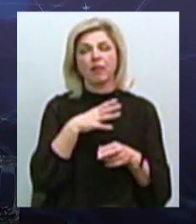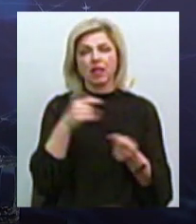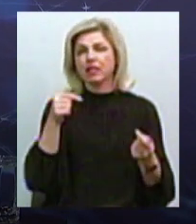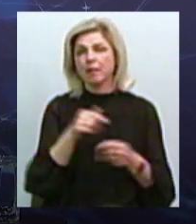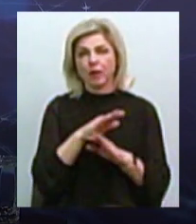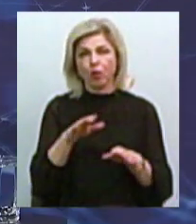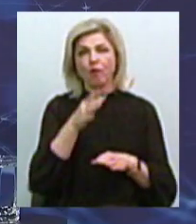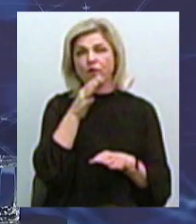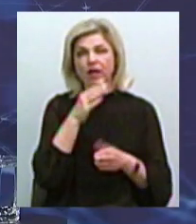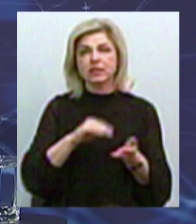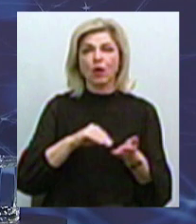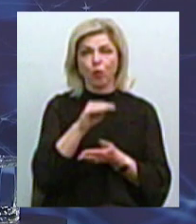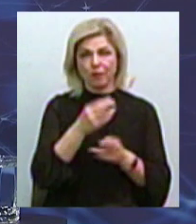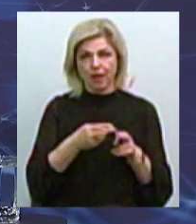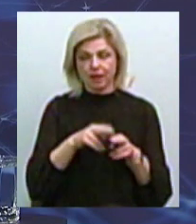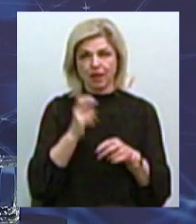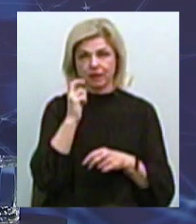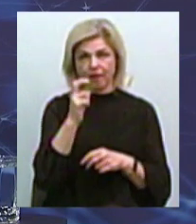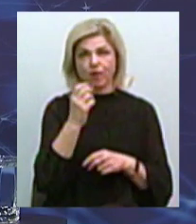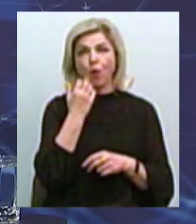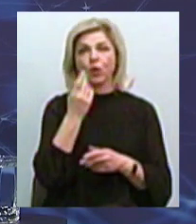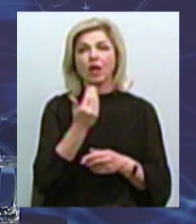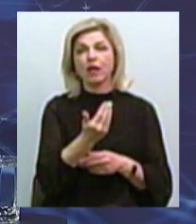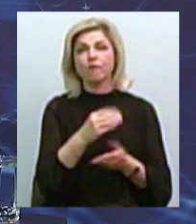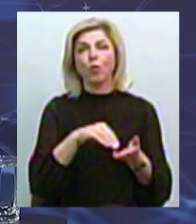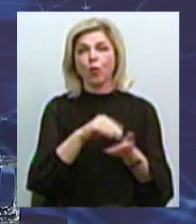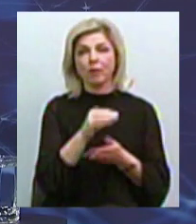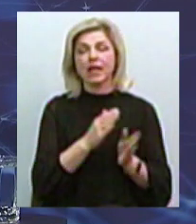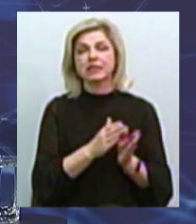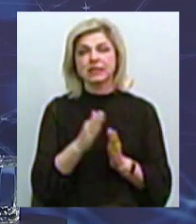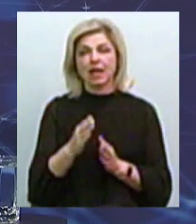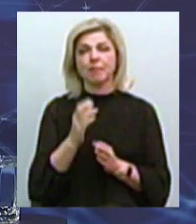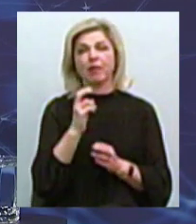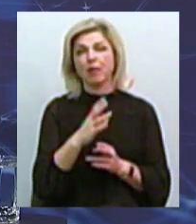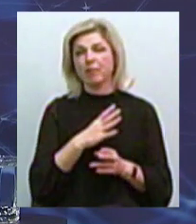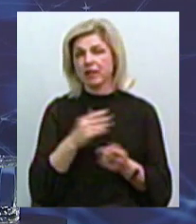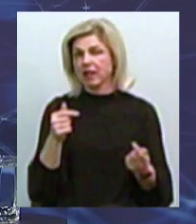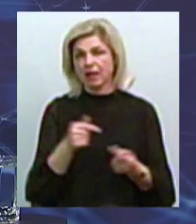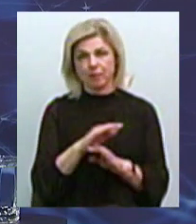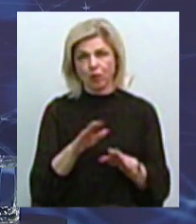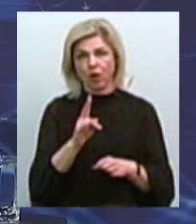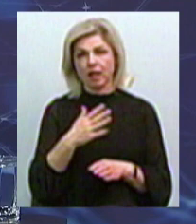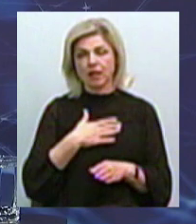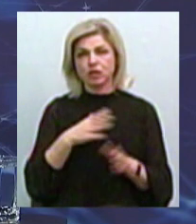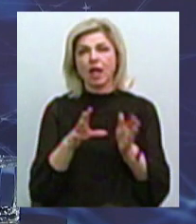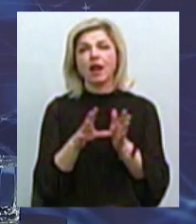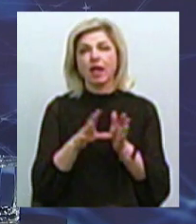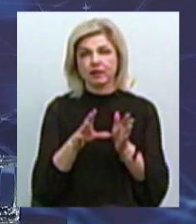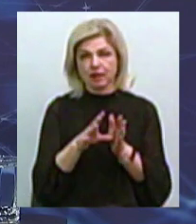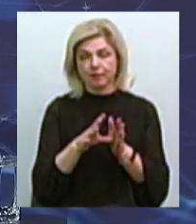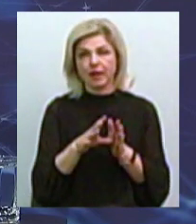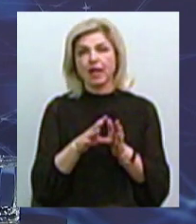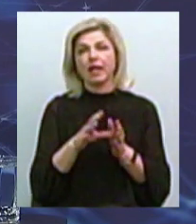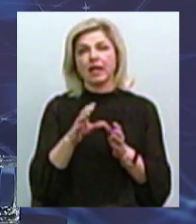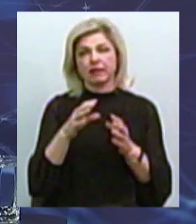трамвая. Коли його купили, сама система управління трамває була непригодна нашим електросетям. То, що